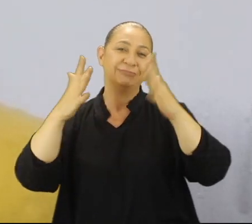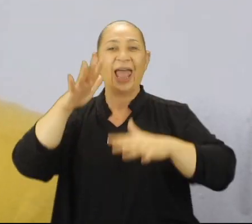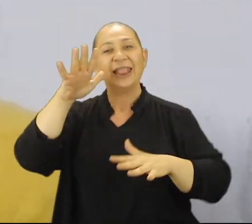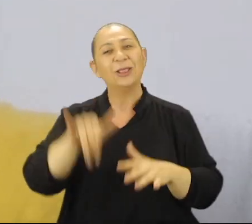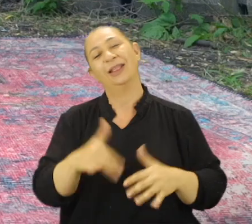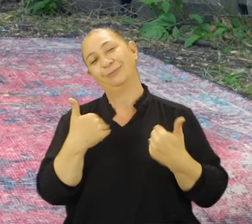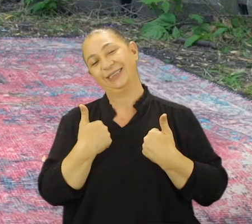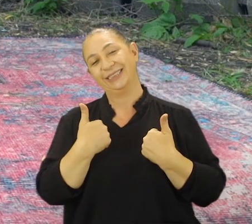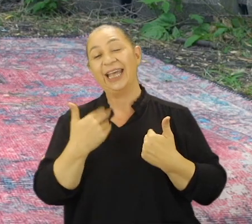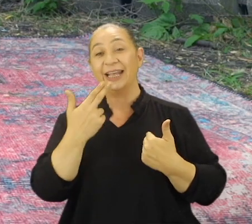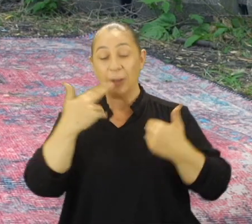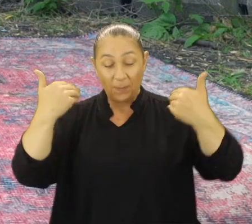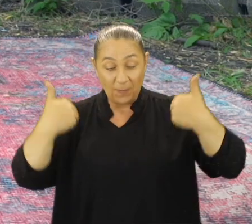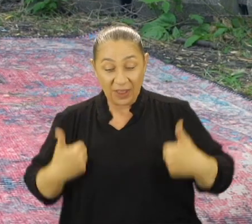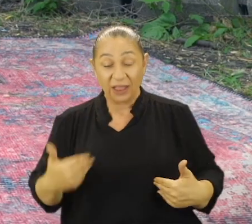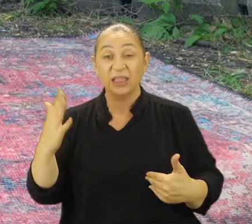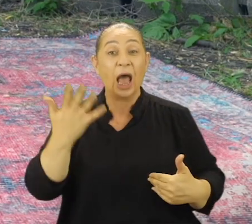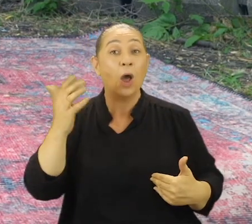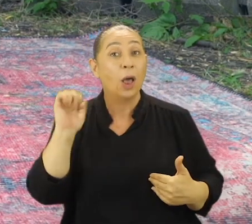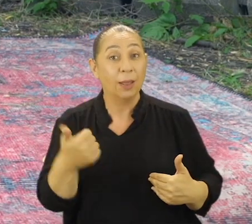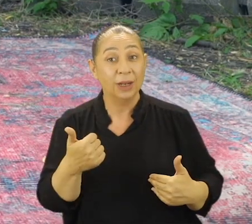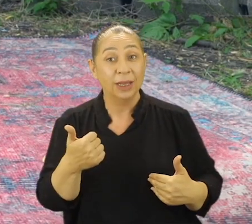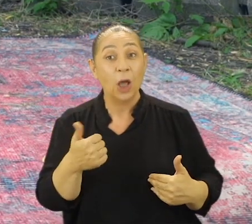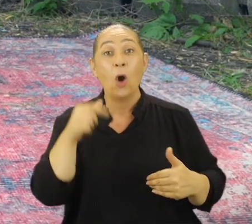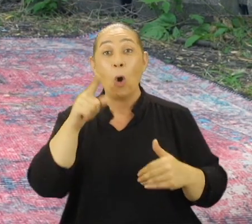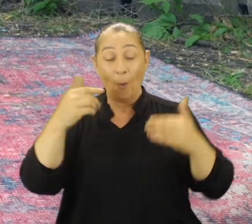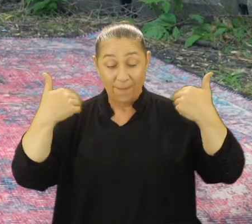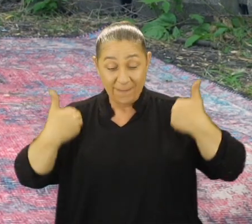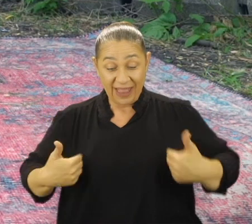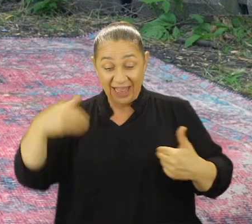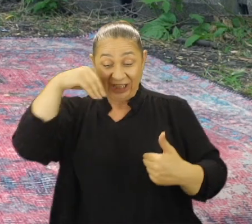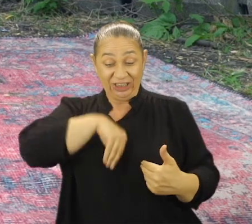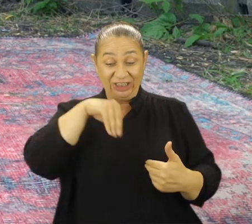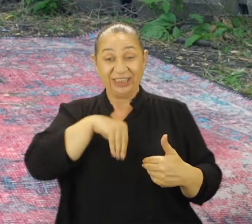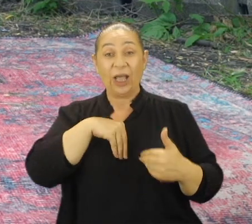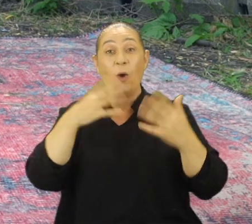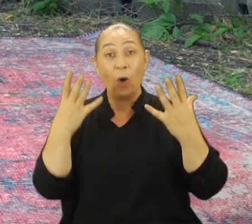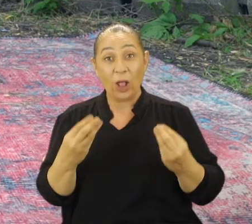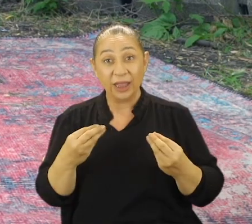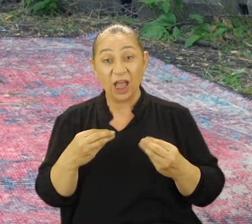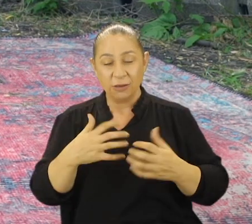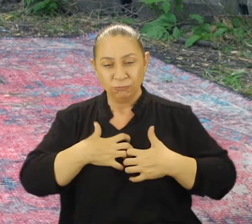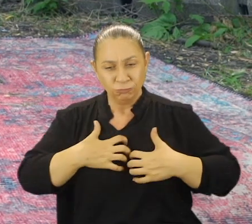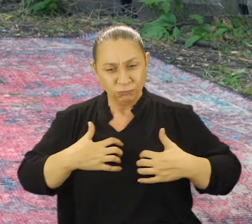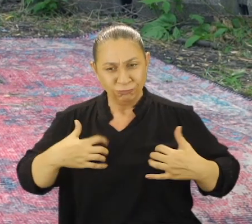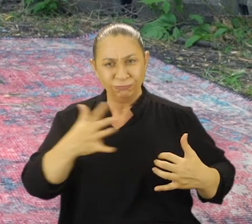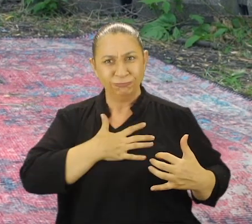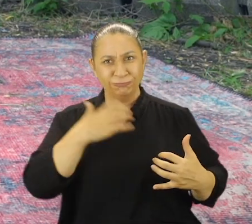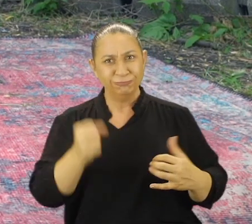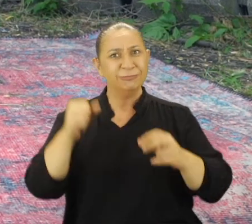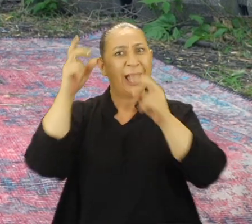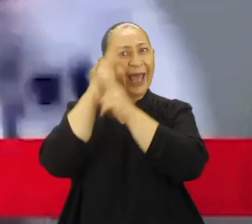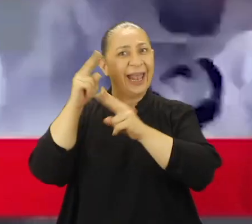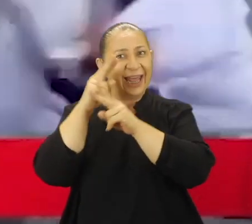en doğal hakkımız. Kadınların bedenlerinden daha önemlisi, o bedenlerin içinde yaşayan azim ve